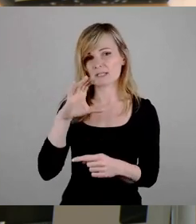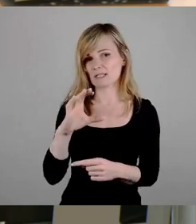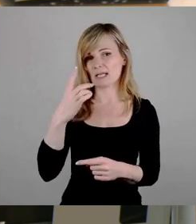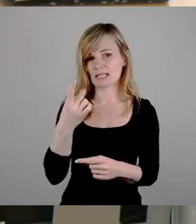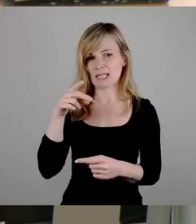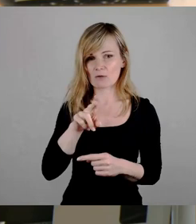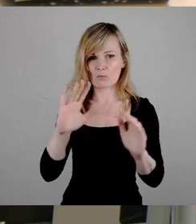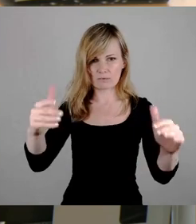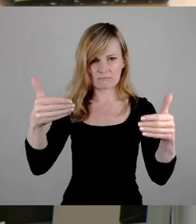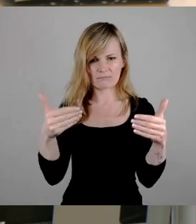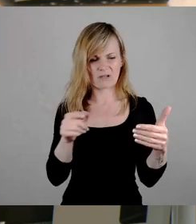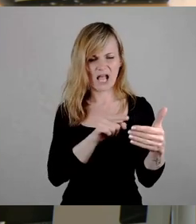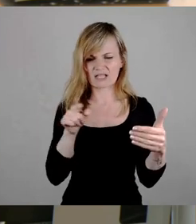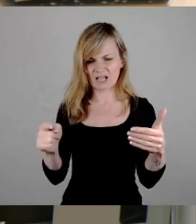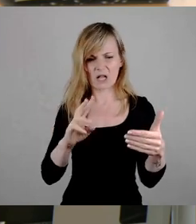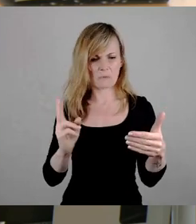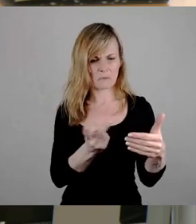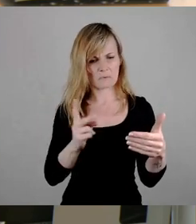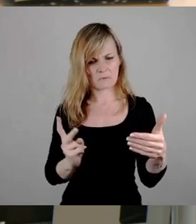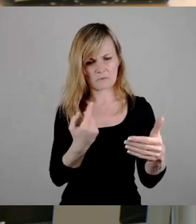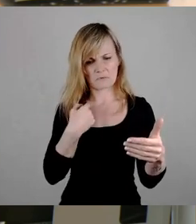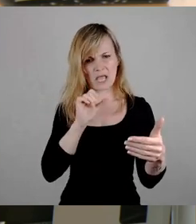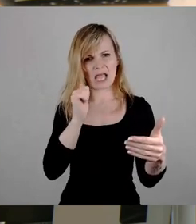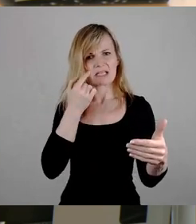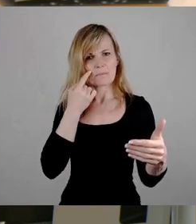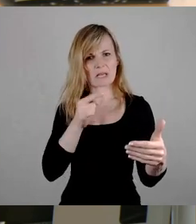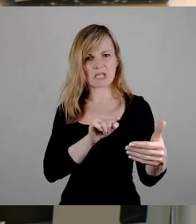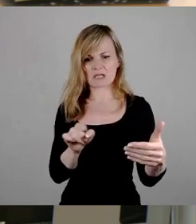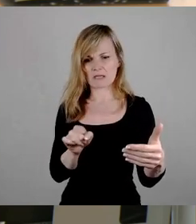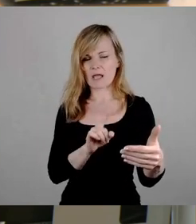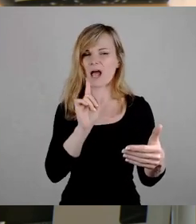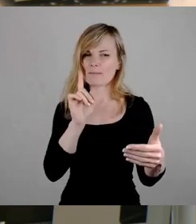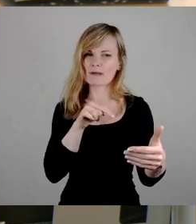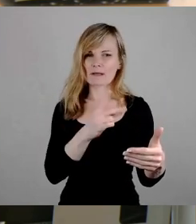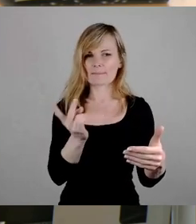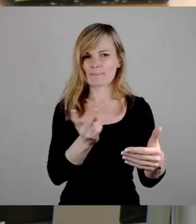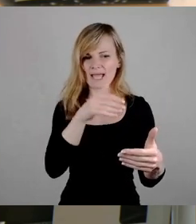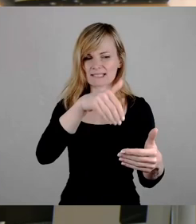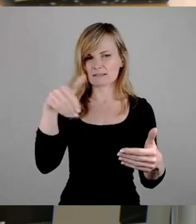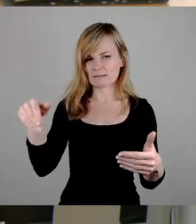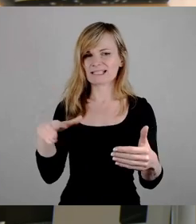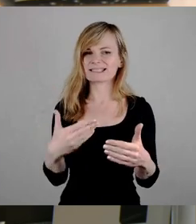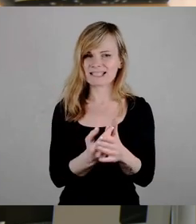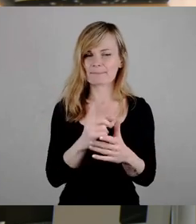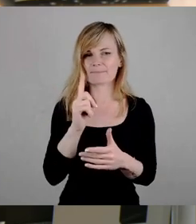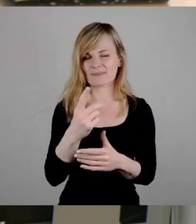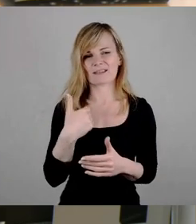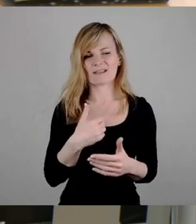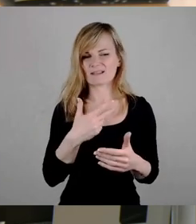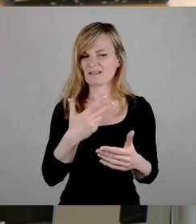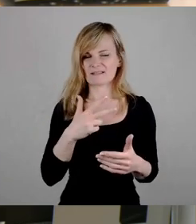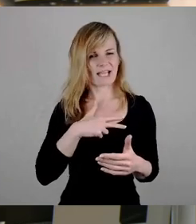ersten Blick so ein bisschen ähnlich. In beiden Anträgen gibt es aber so ziemlich unrealistische Punkte.